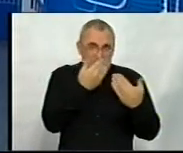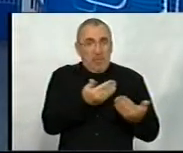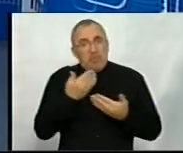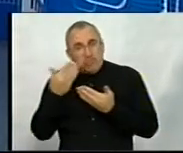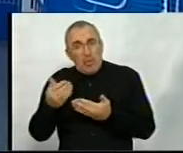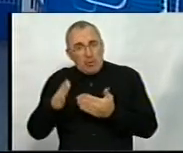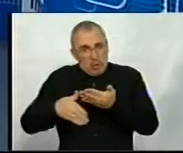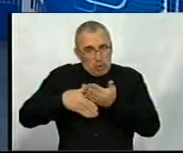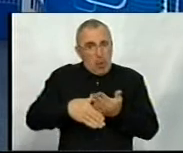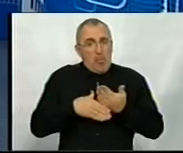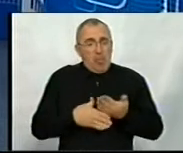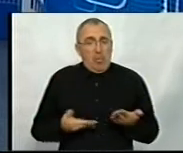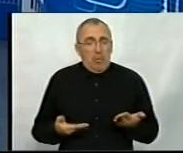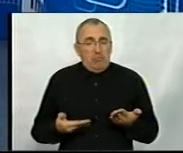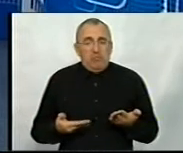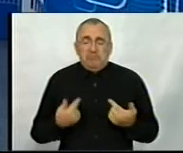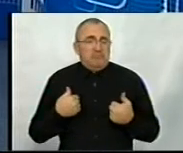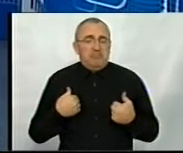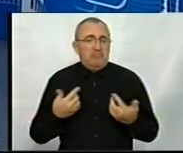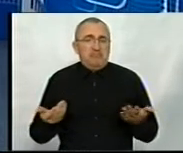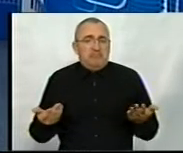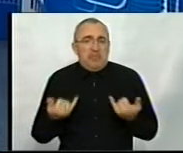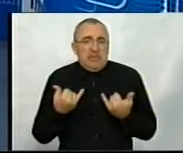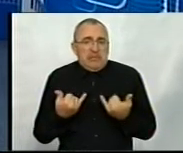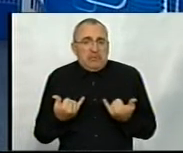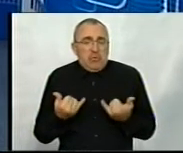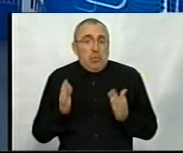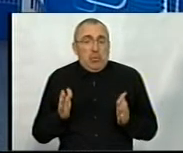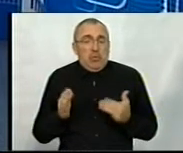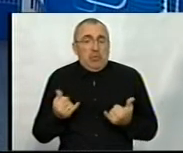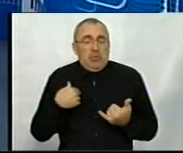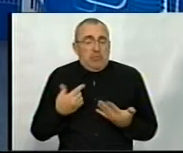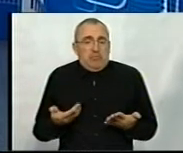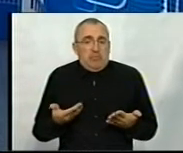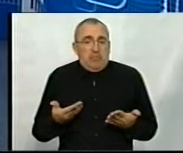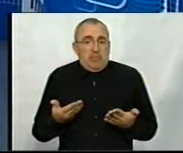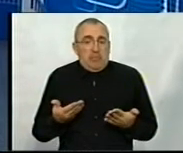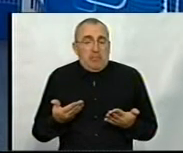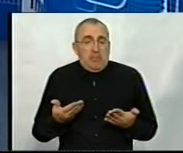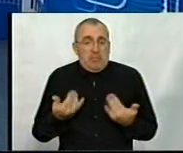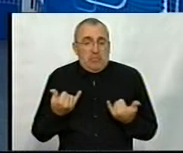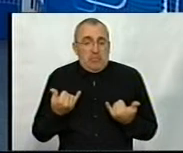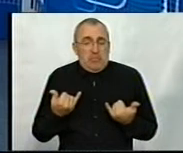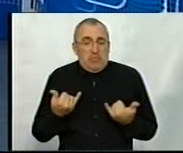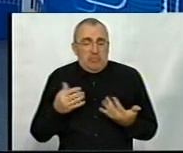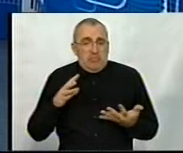допомогою? Нет, я сейчас, вот только уже, я просто, как переселенец сейчас,